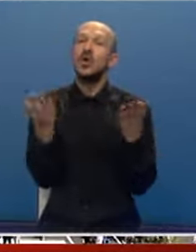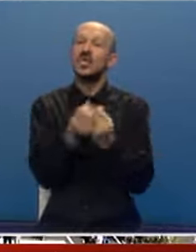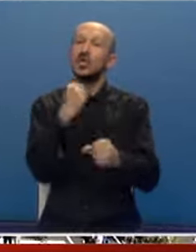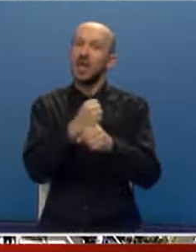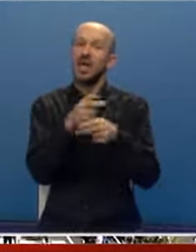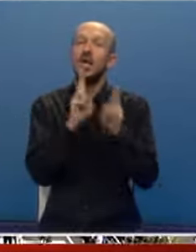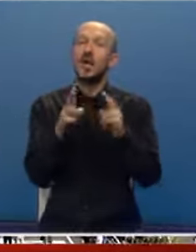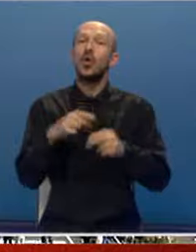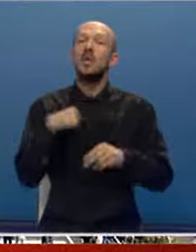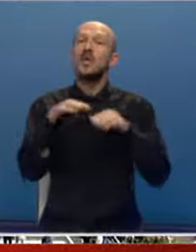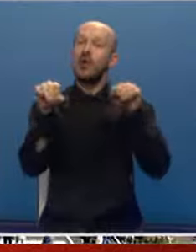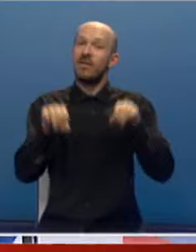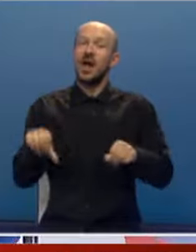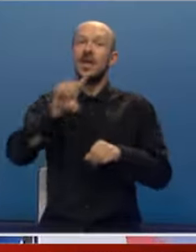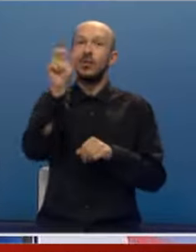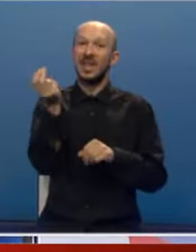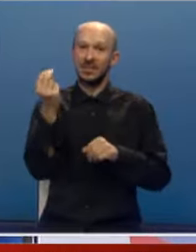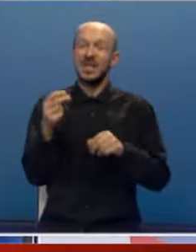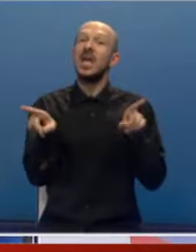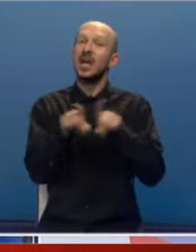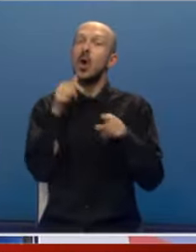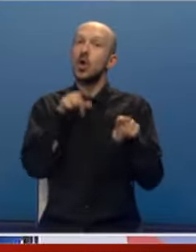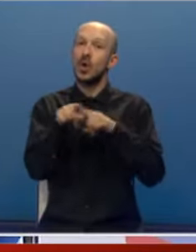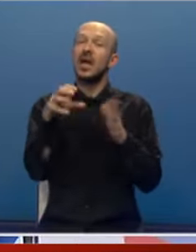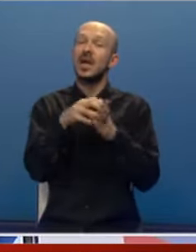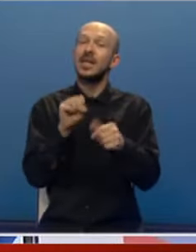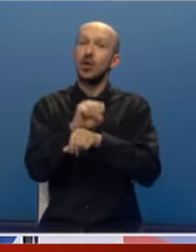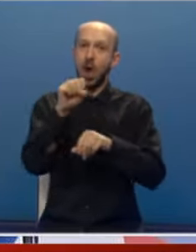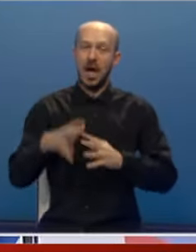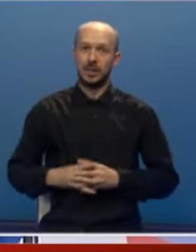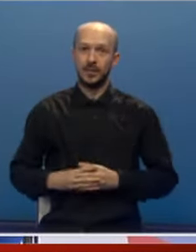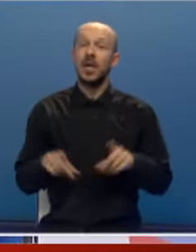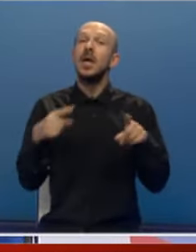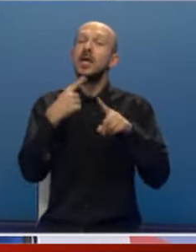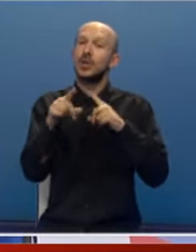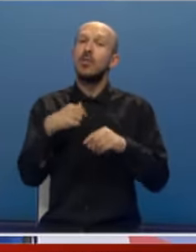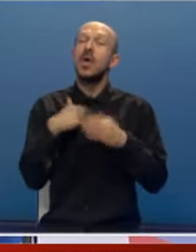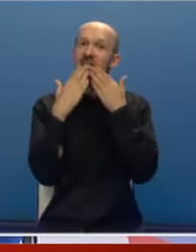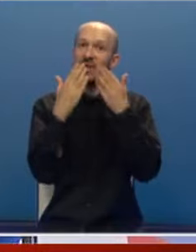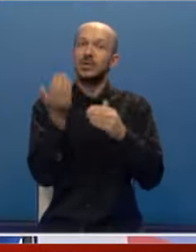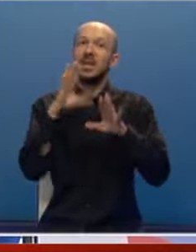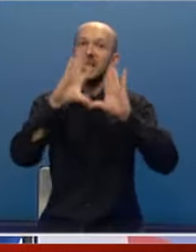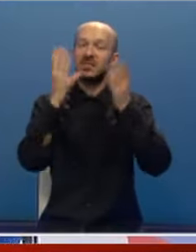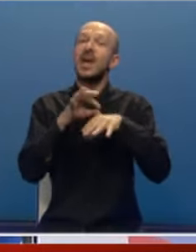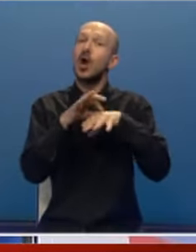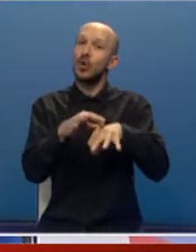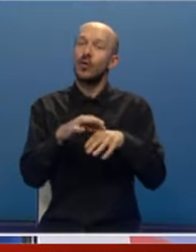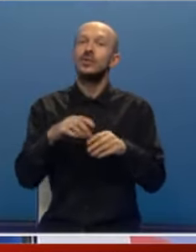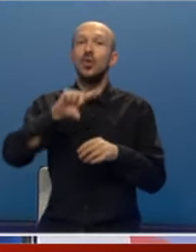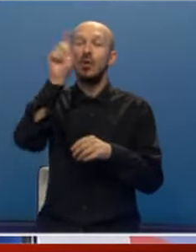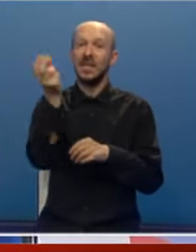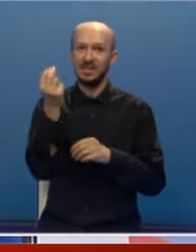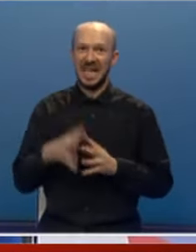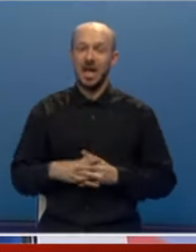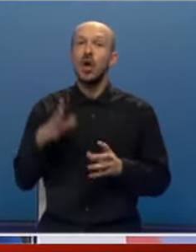radili, kako mi sa nivoa vlade Republike Srpske, tako i kolege iz grada Doboja. Iz tog razloga moja zahvalnost prije svega je da rukovodstvu Republike